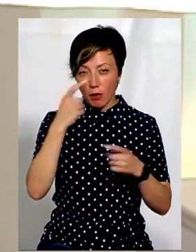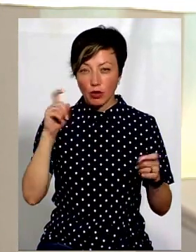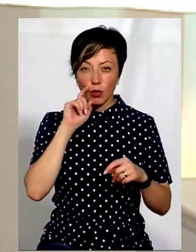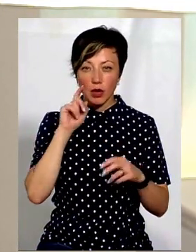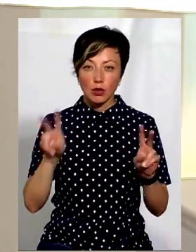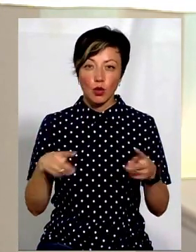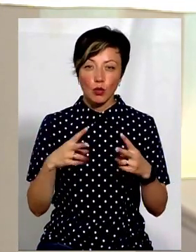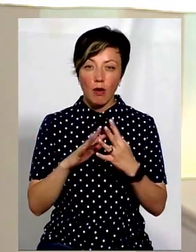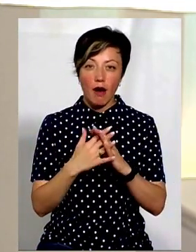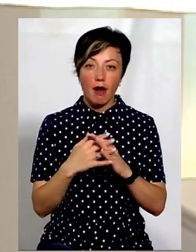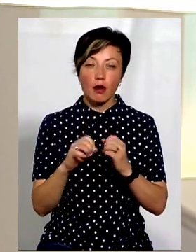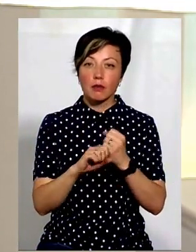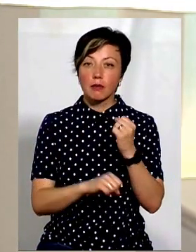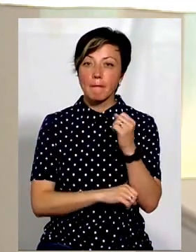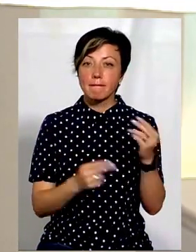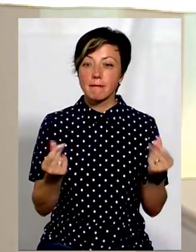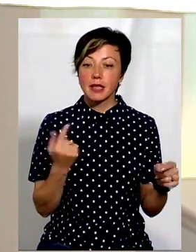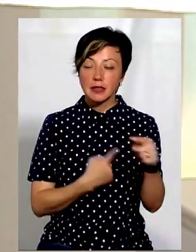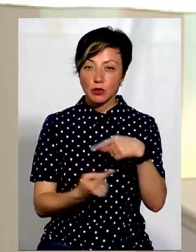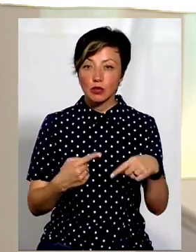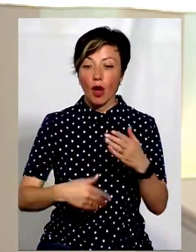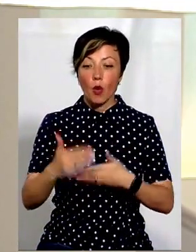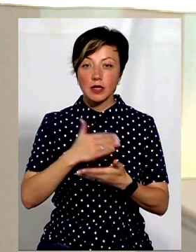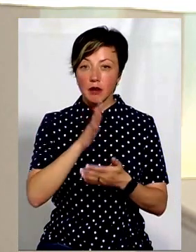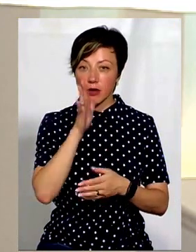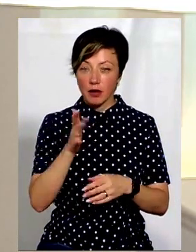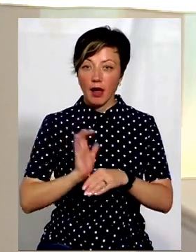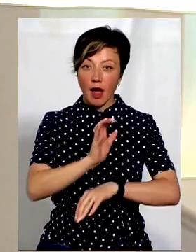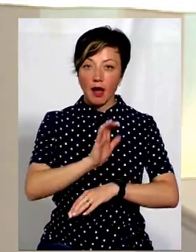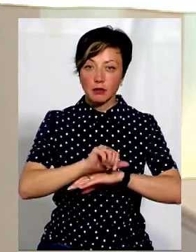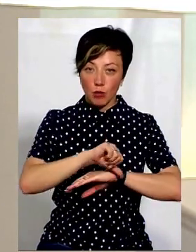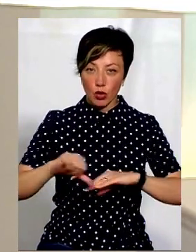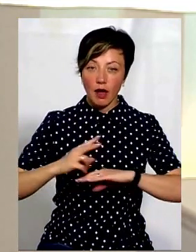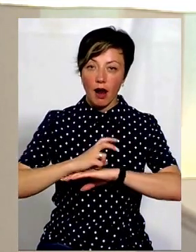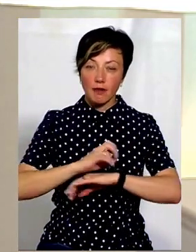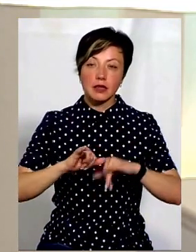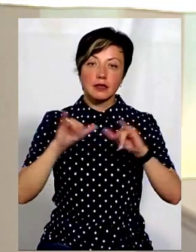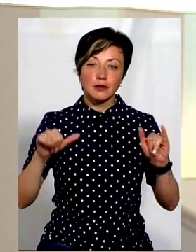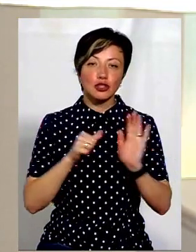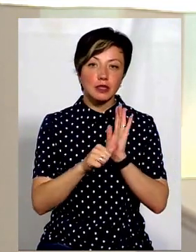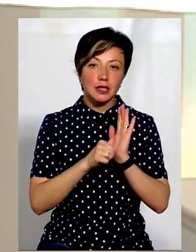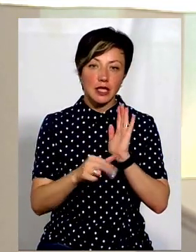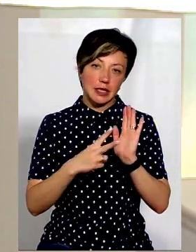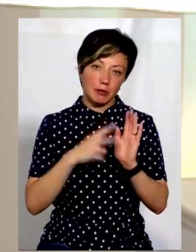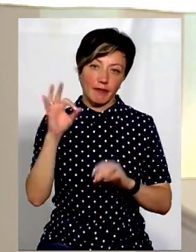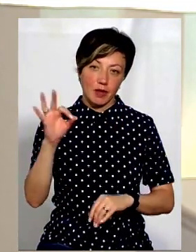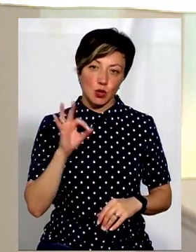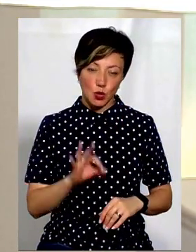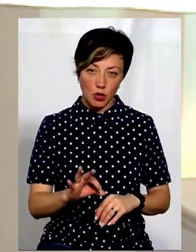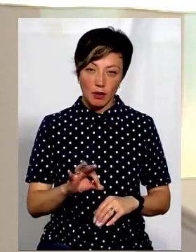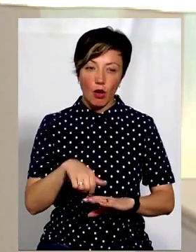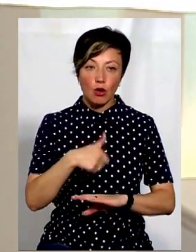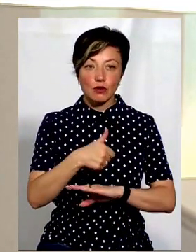аграрного бізнесу за останні 5 років, експорт равликів зріс на 67%.